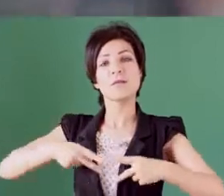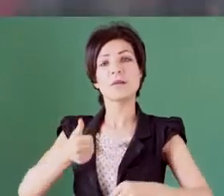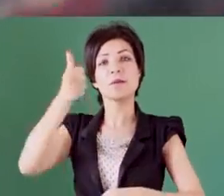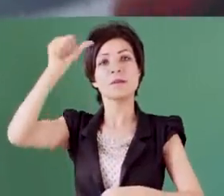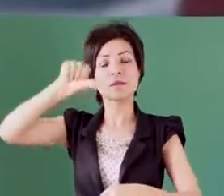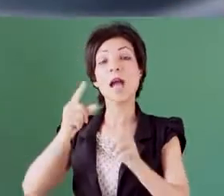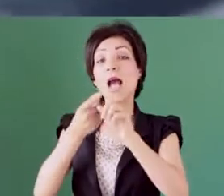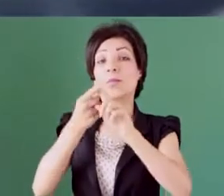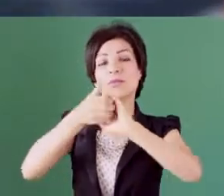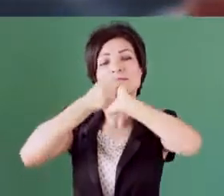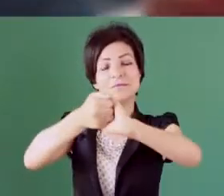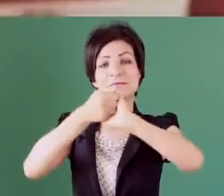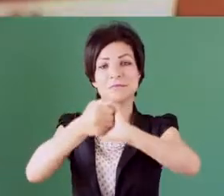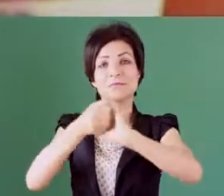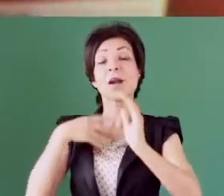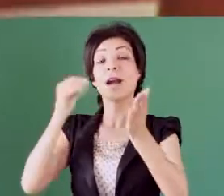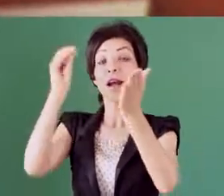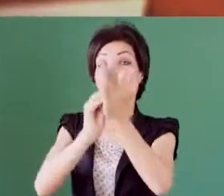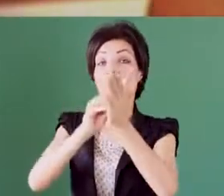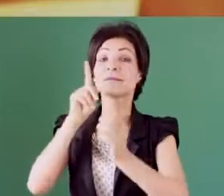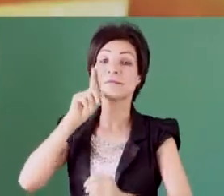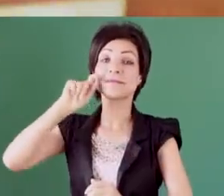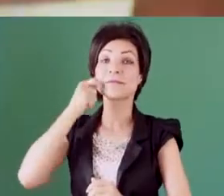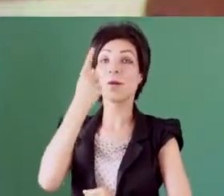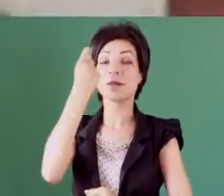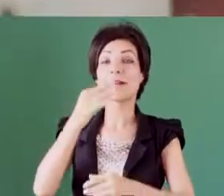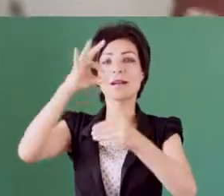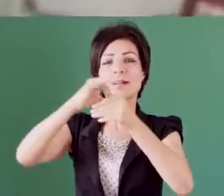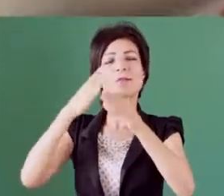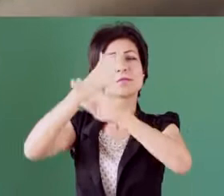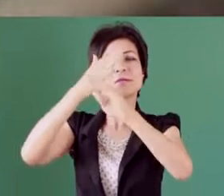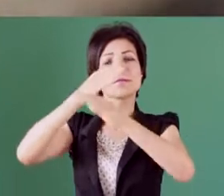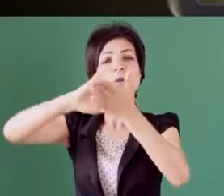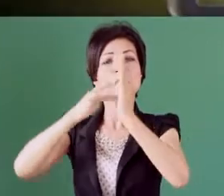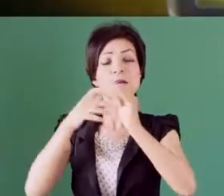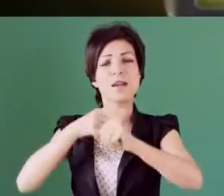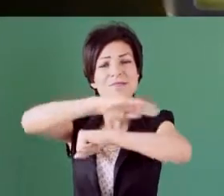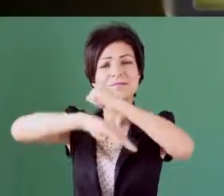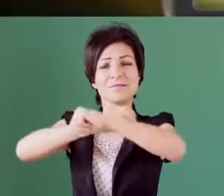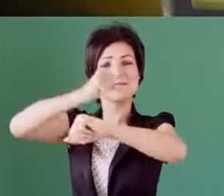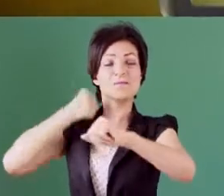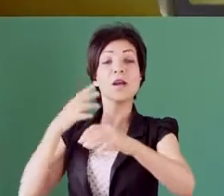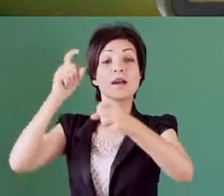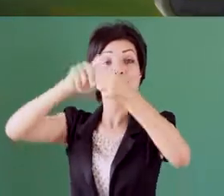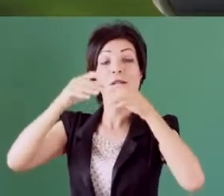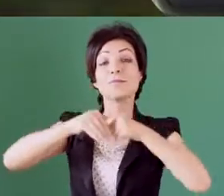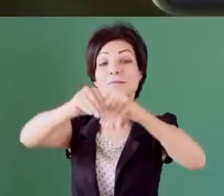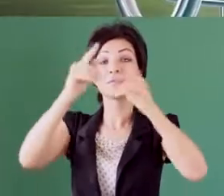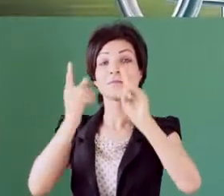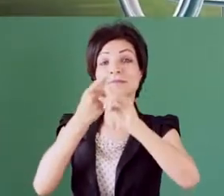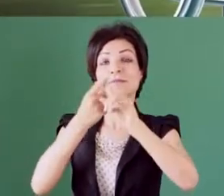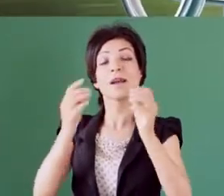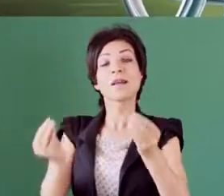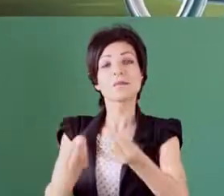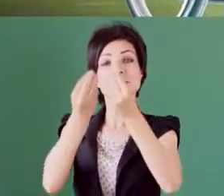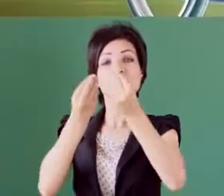والفايدة كينا بديو يد واحدة قيّدنا نسي ورجال ونهارد أسوين حاضرين مبعض يولادي نحوني شبيرة خلي نقامل المسيرة